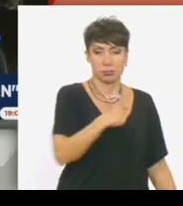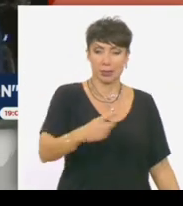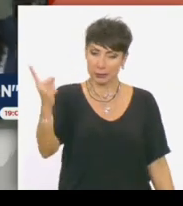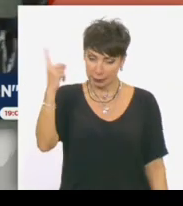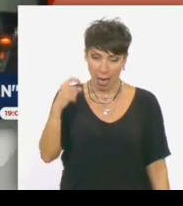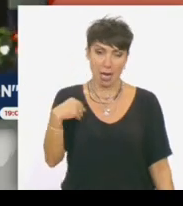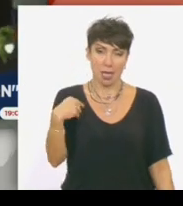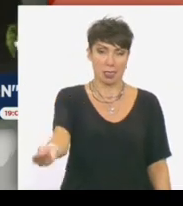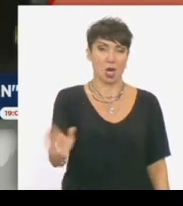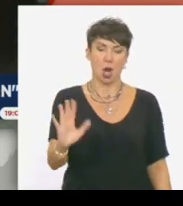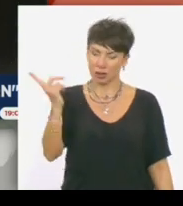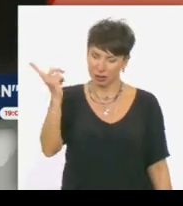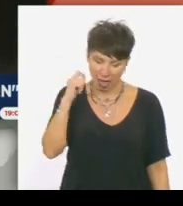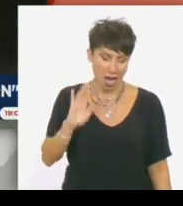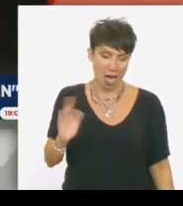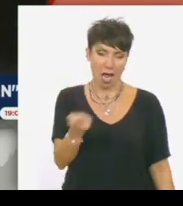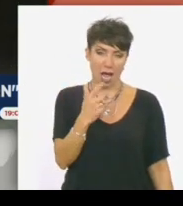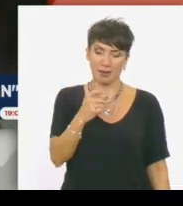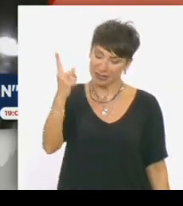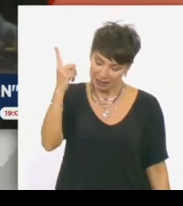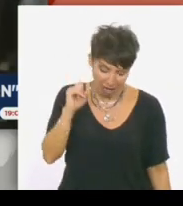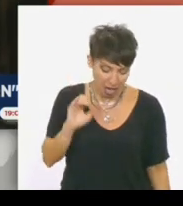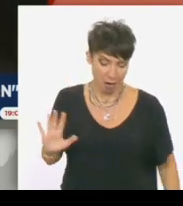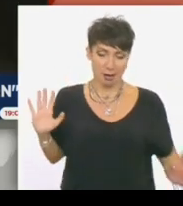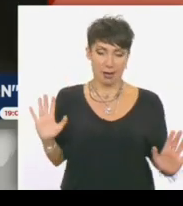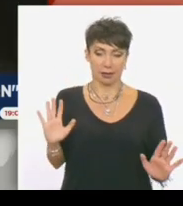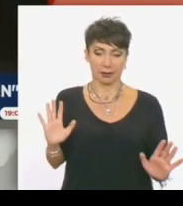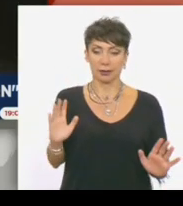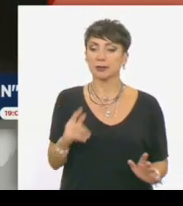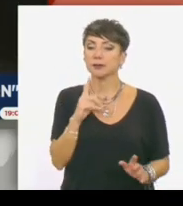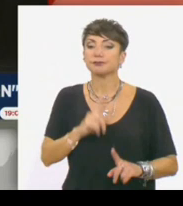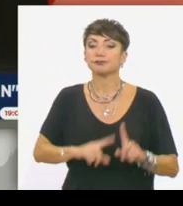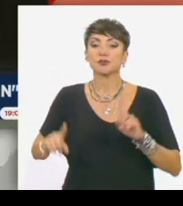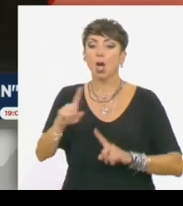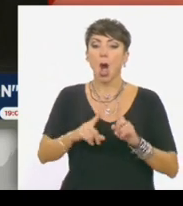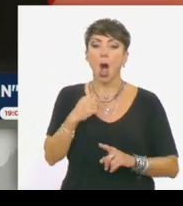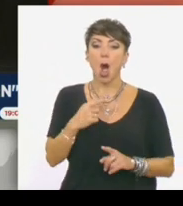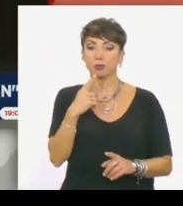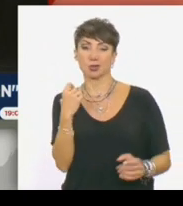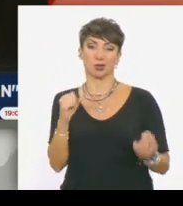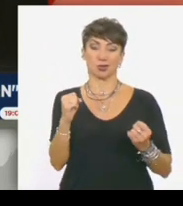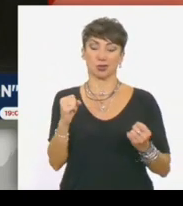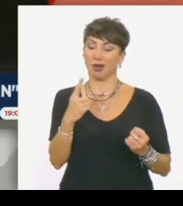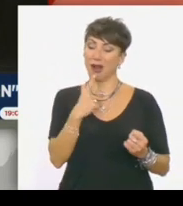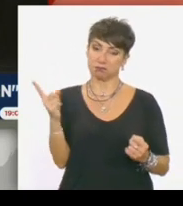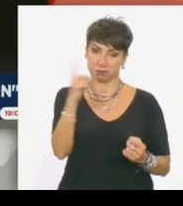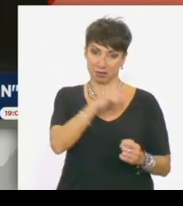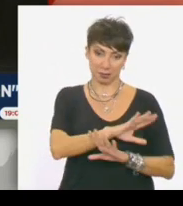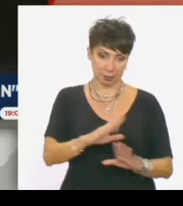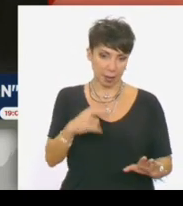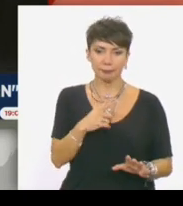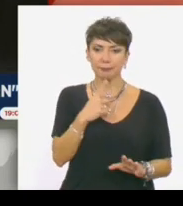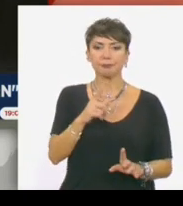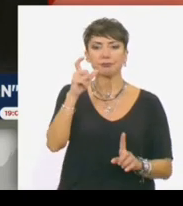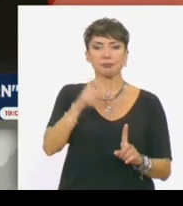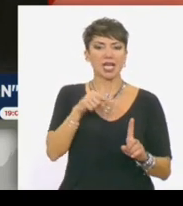τι ακριβώς έπαιρναν. Και όπως λέει χαρακτηριστικά, όποιος λέει το αντίθετο λέει ψέματα. Να σας πω ότι είχε σκευάσματα